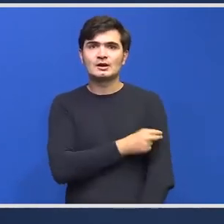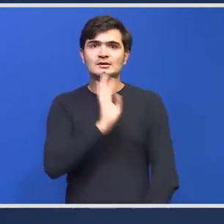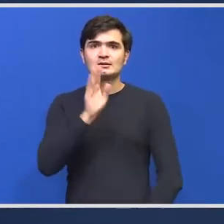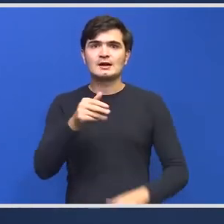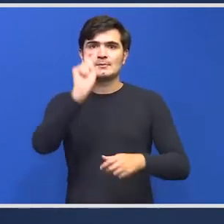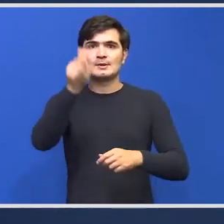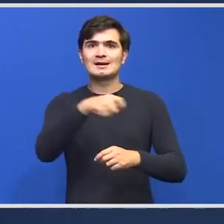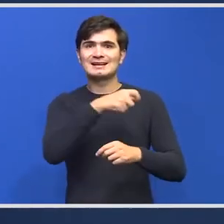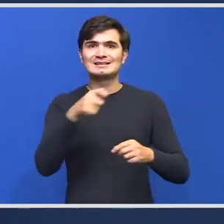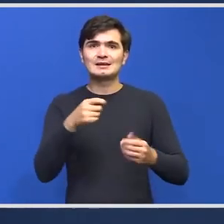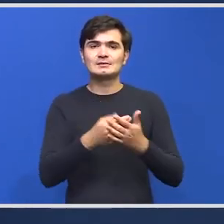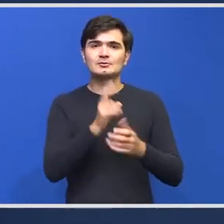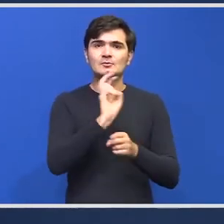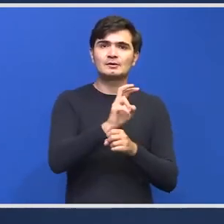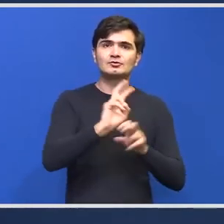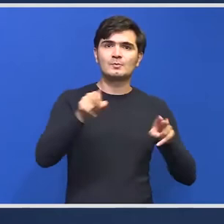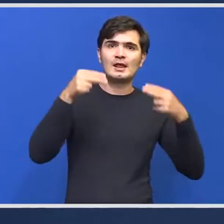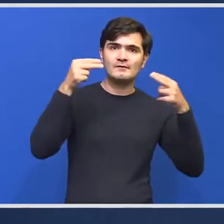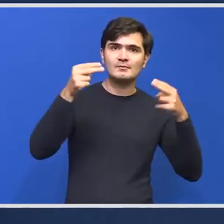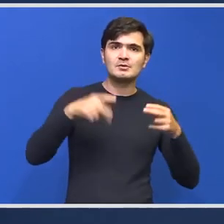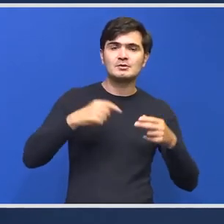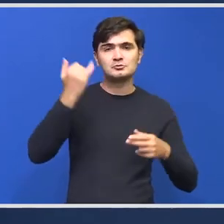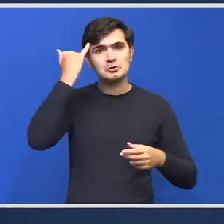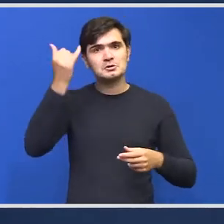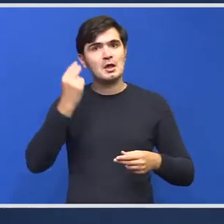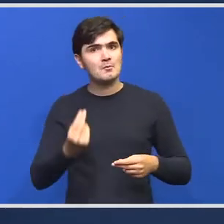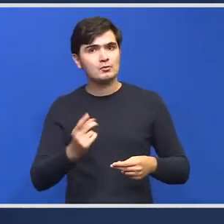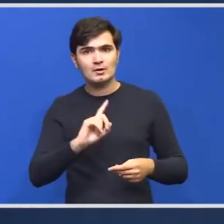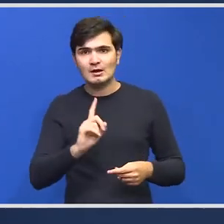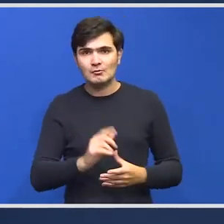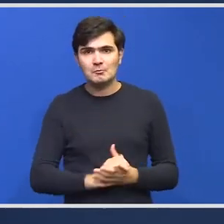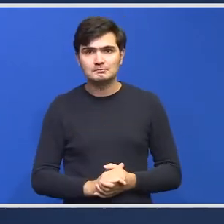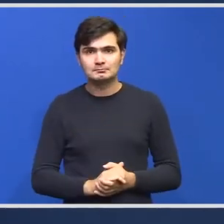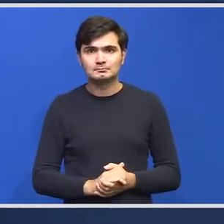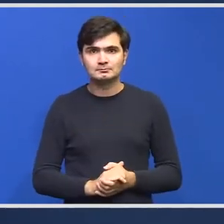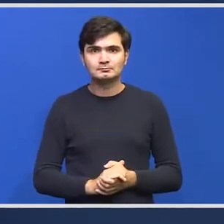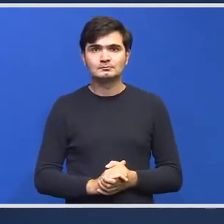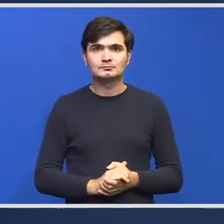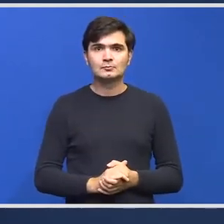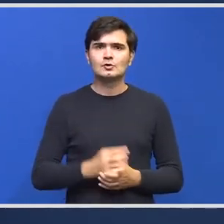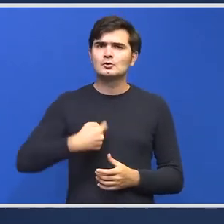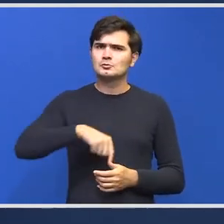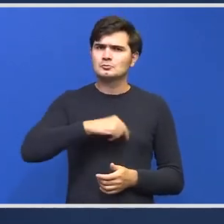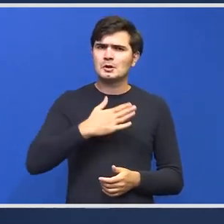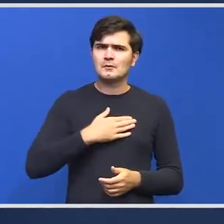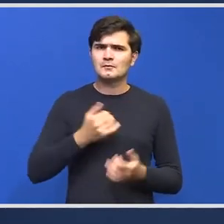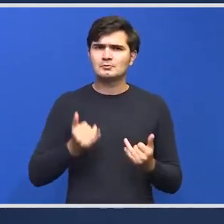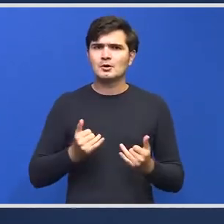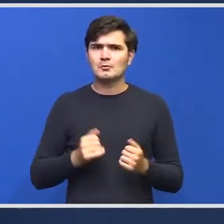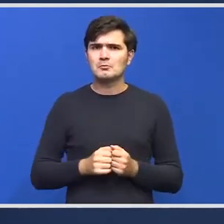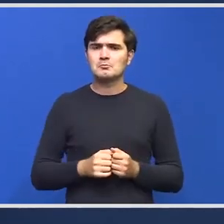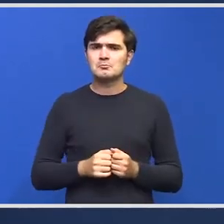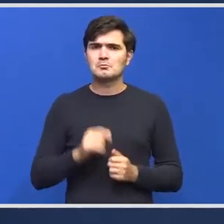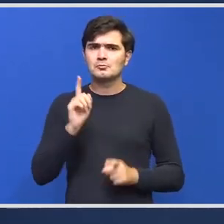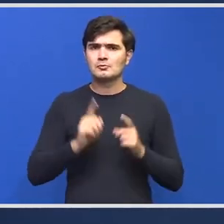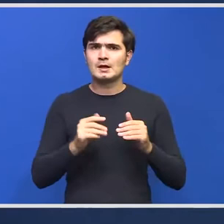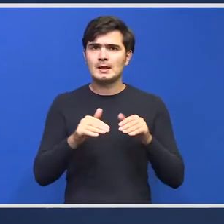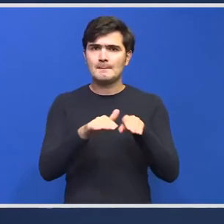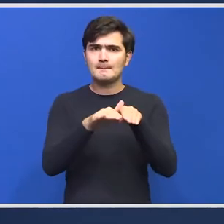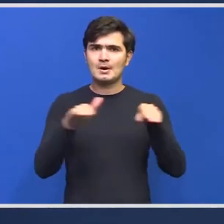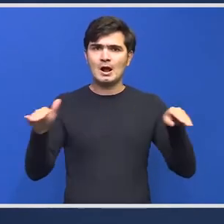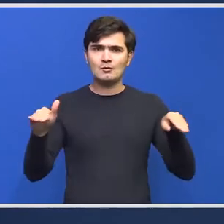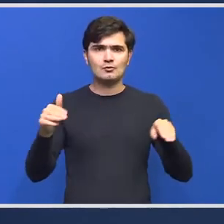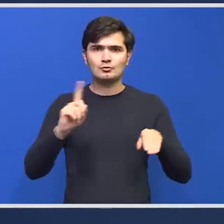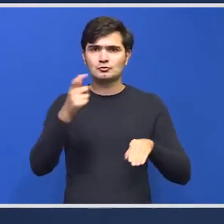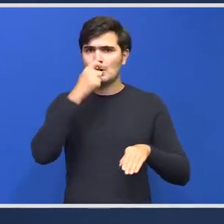participarea la evenimentul în interior e o idee bună, fezabilă. Dar noi avem și în acest moment anumite praguri la care n-am